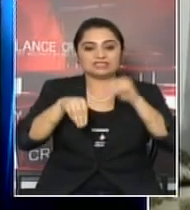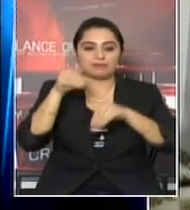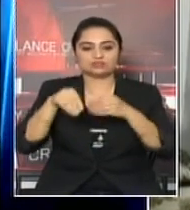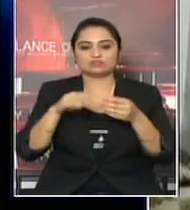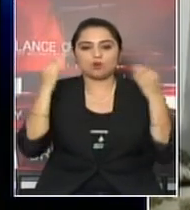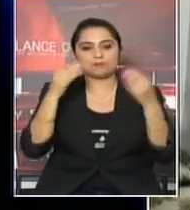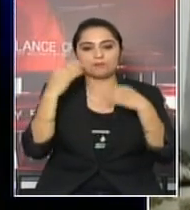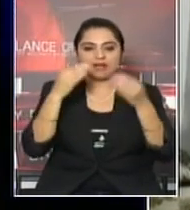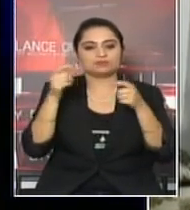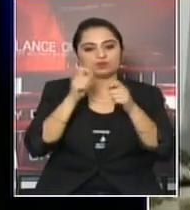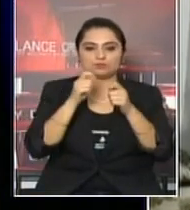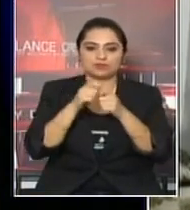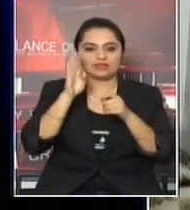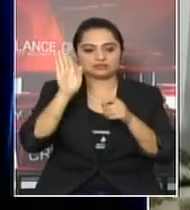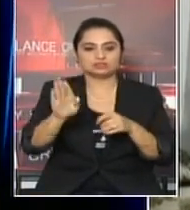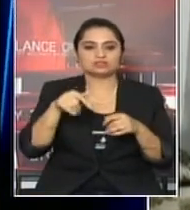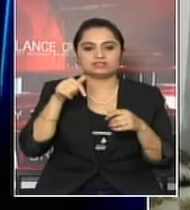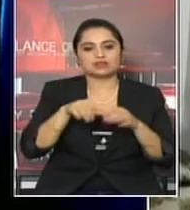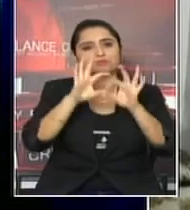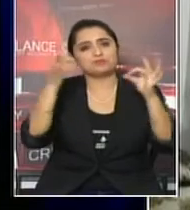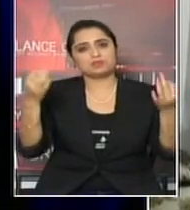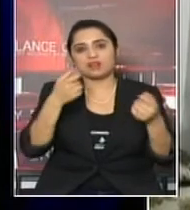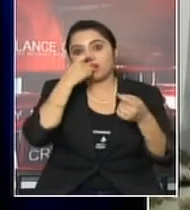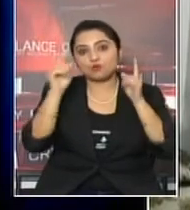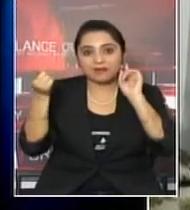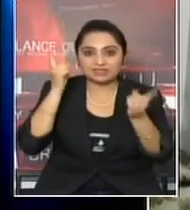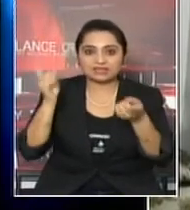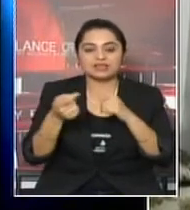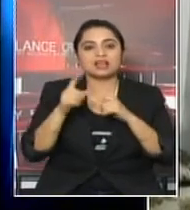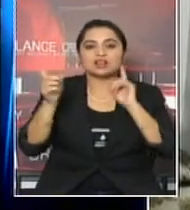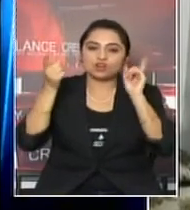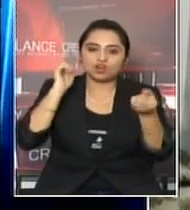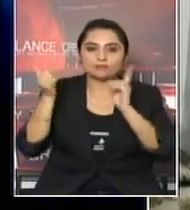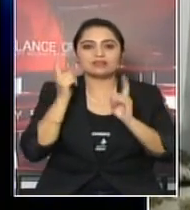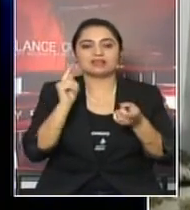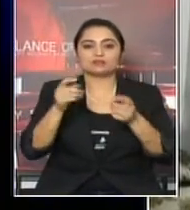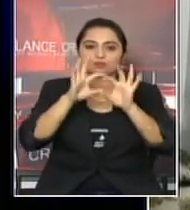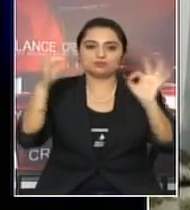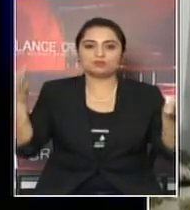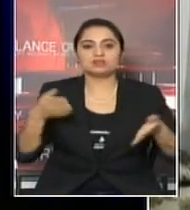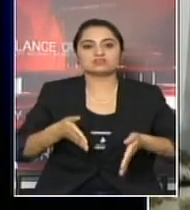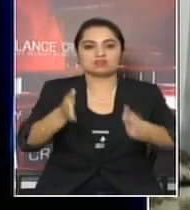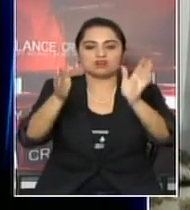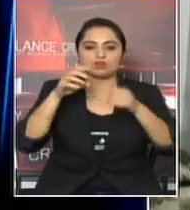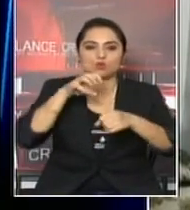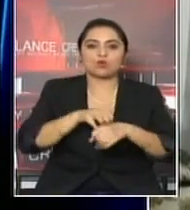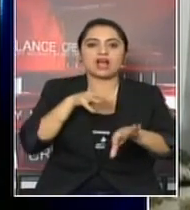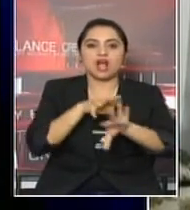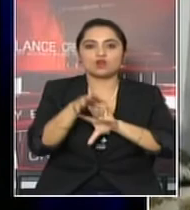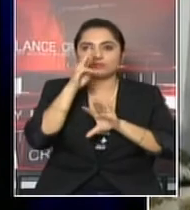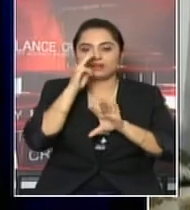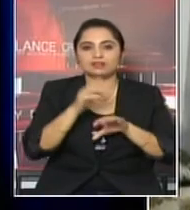रह यहां का बिविन गाउपाली का नगरपाली का को बिविन शड़क वड़ा हरू मा